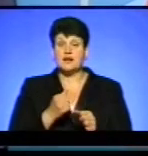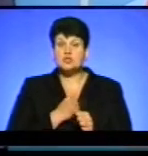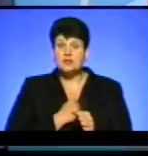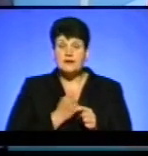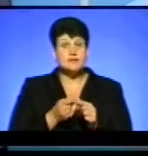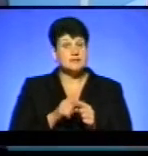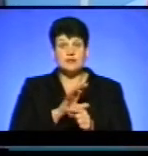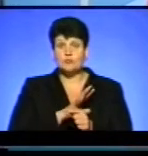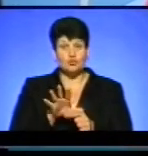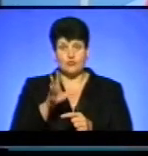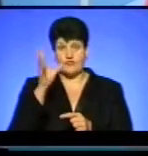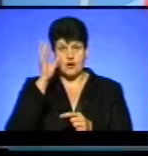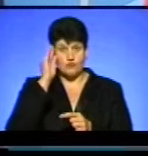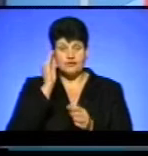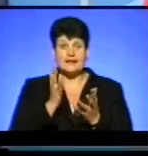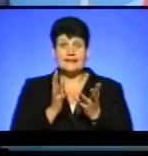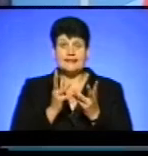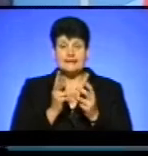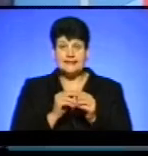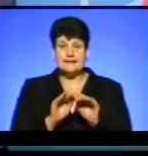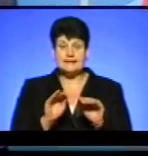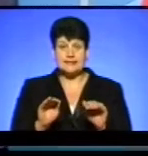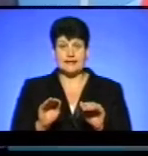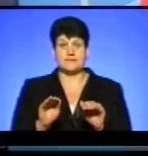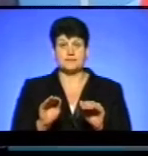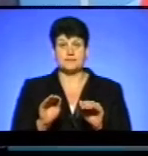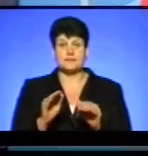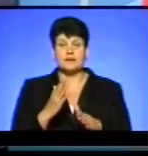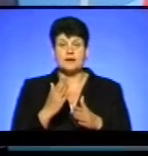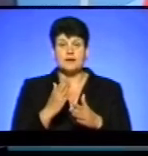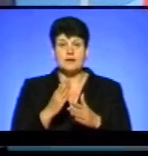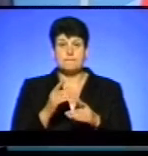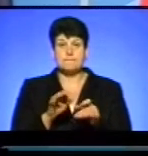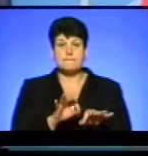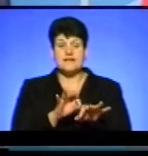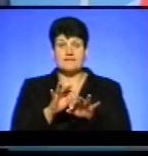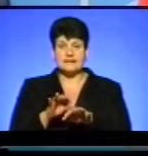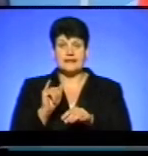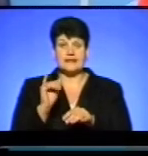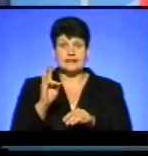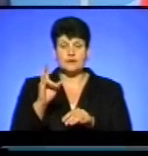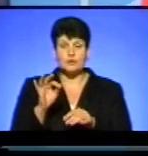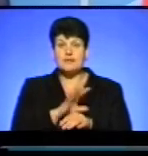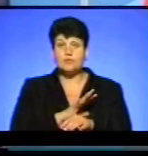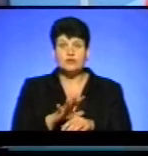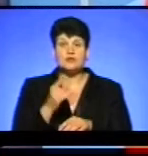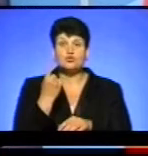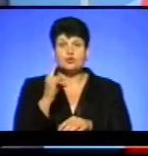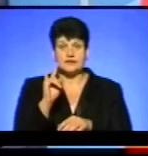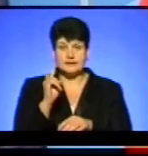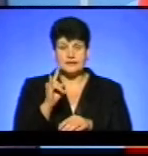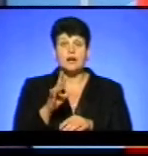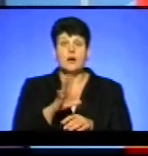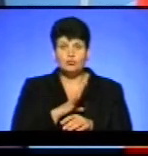не було враховано. І кількість дітей з особливими освітніми потребами або перевід на інклюзію не було жодної дитини. Хоча